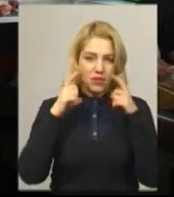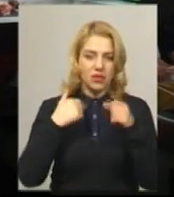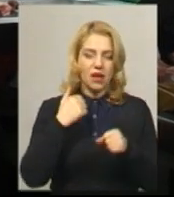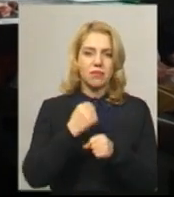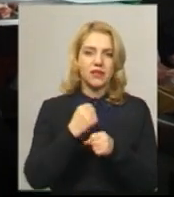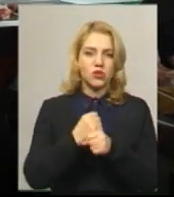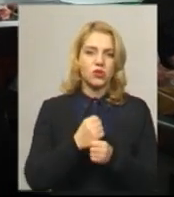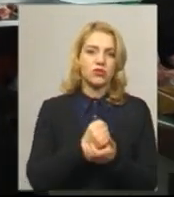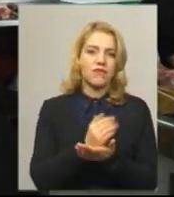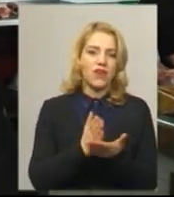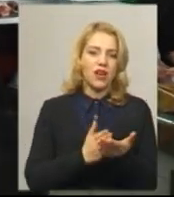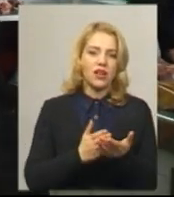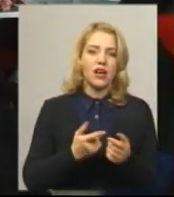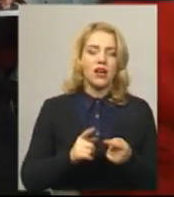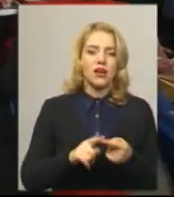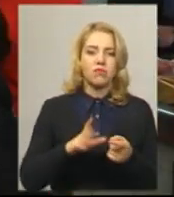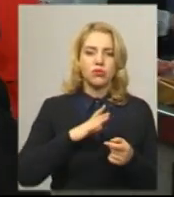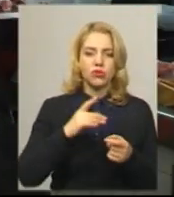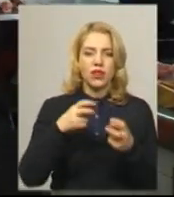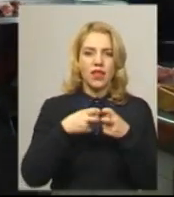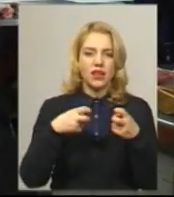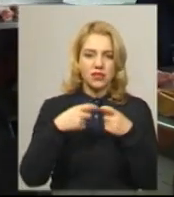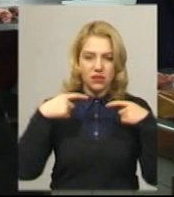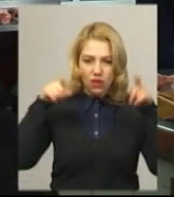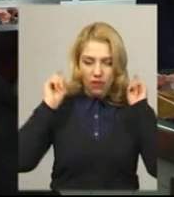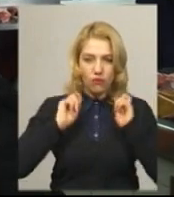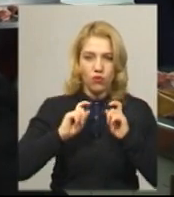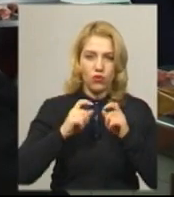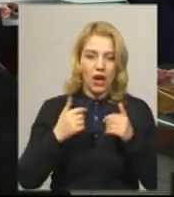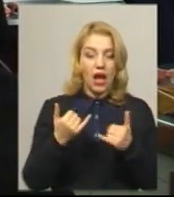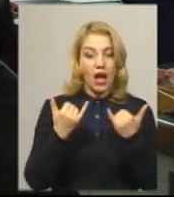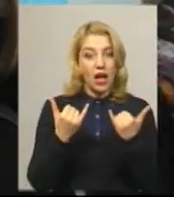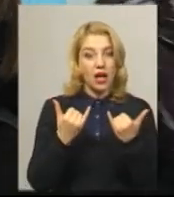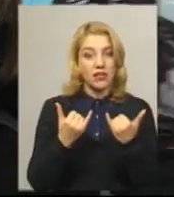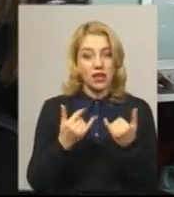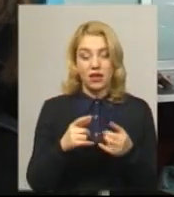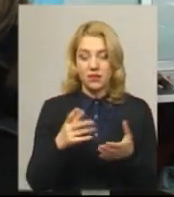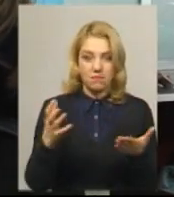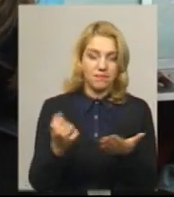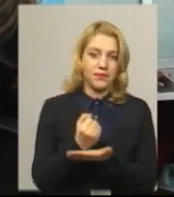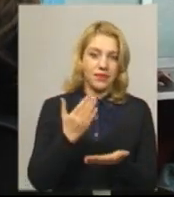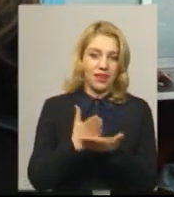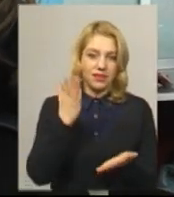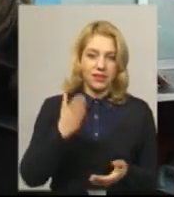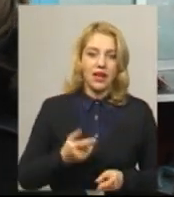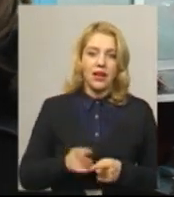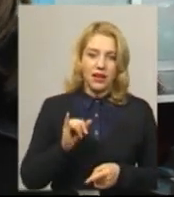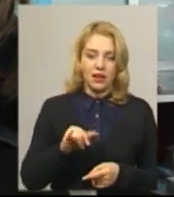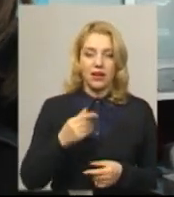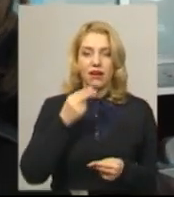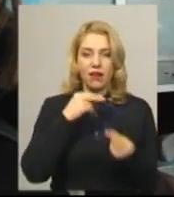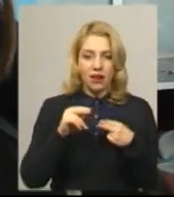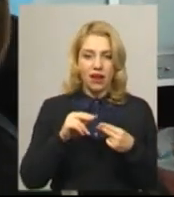але я ними не користувалася, мені зручніше було на резинках одягати, якщо хвора. А зараз, як знайшли, я розумію, що вони дій краще